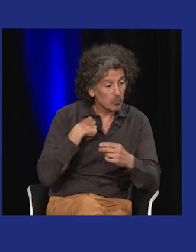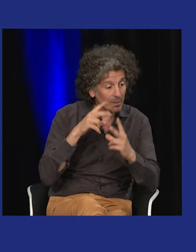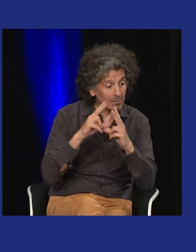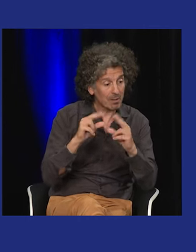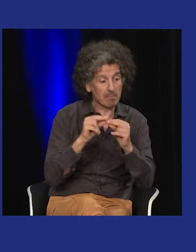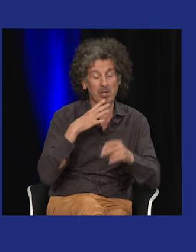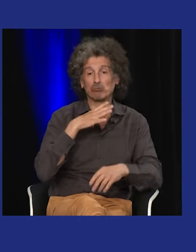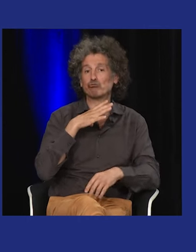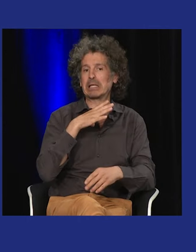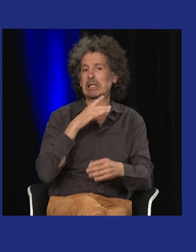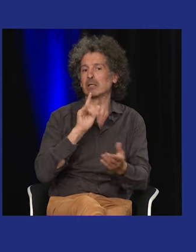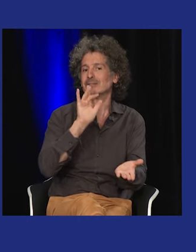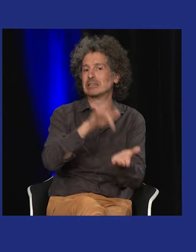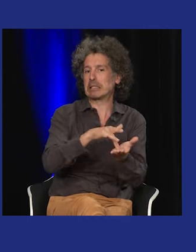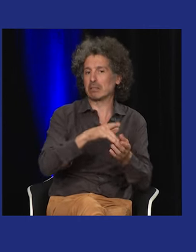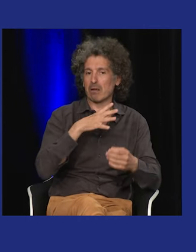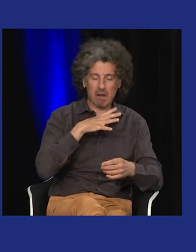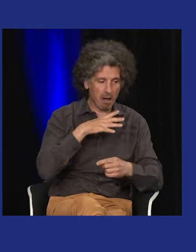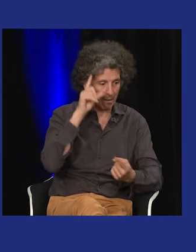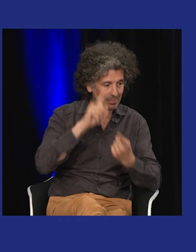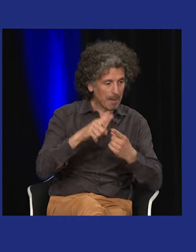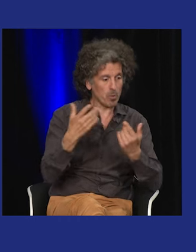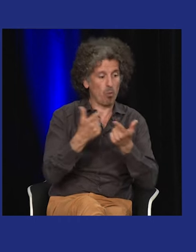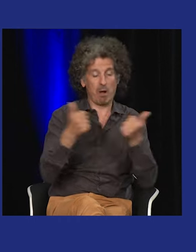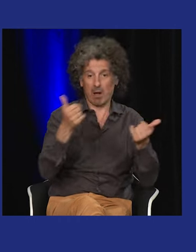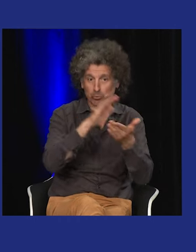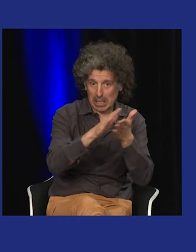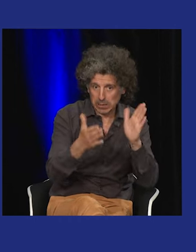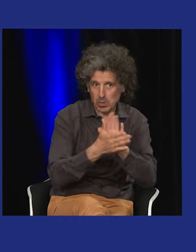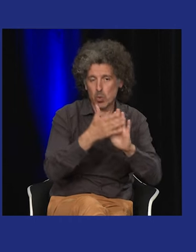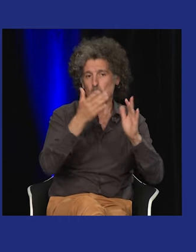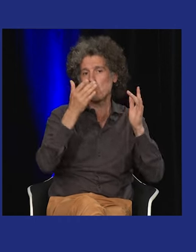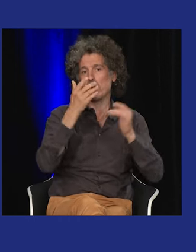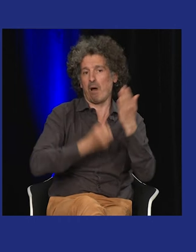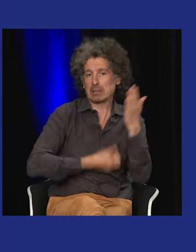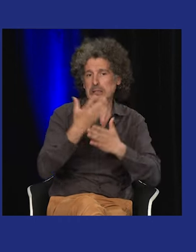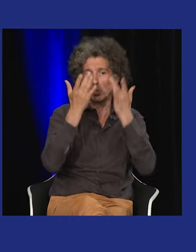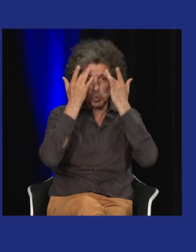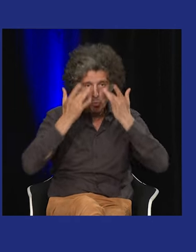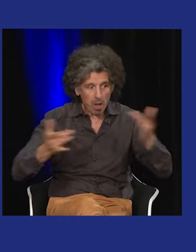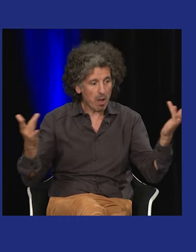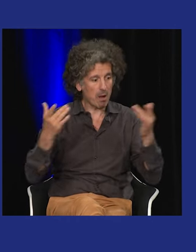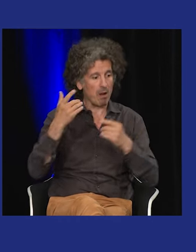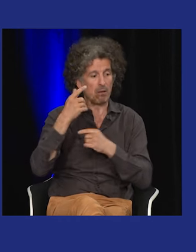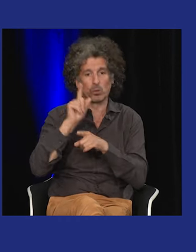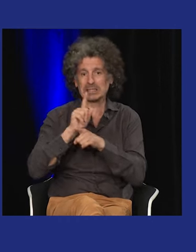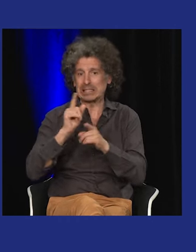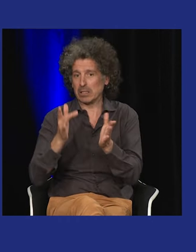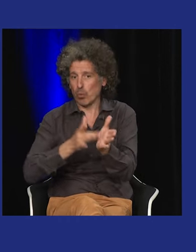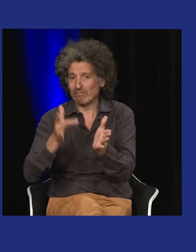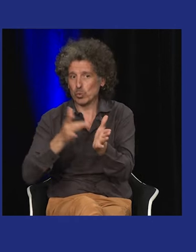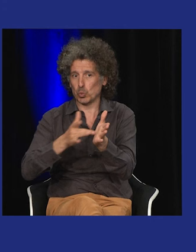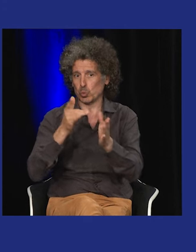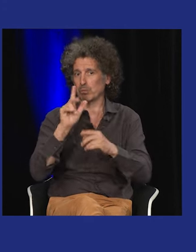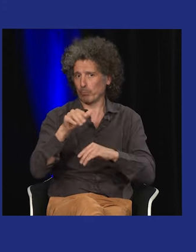différents sites Internet. Là, nous n'avons pas le temps de rentrer dans les détails. Il y a des sites divers et variés, des associations,